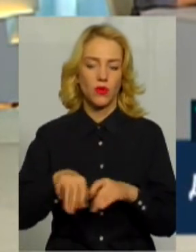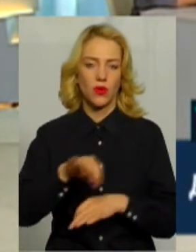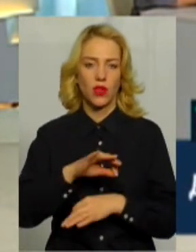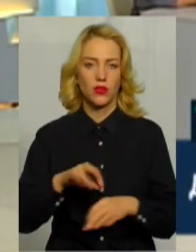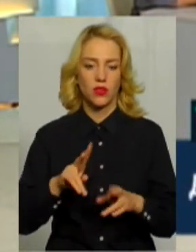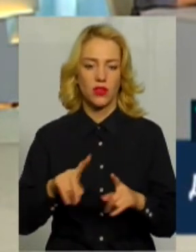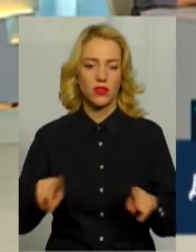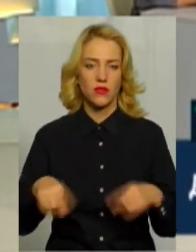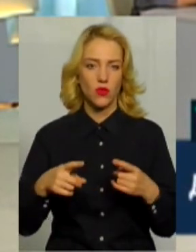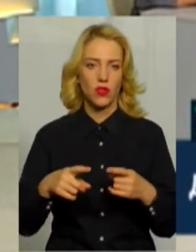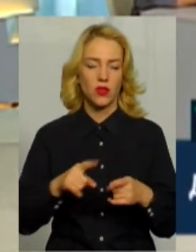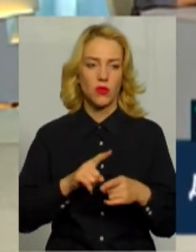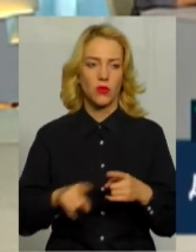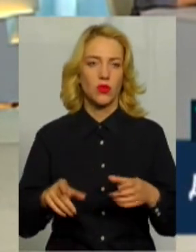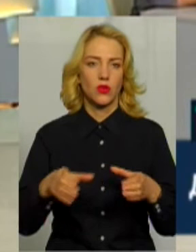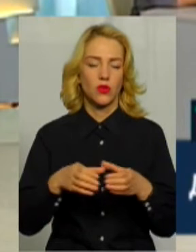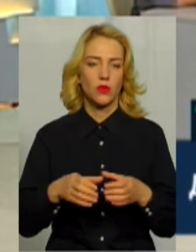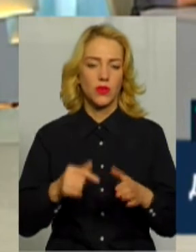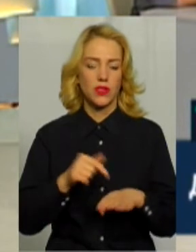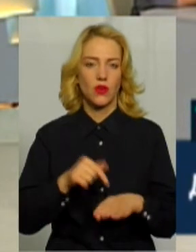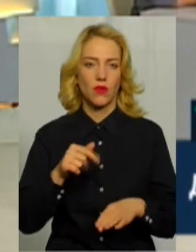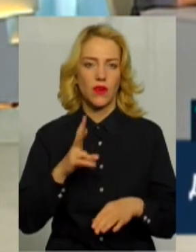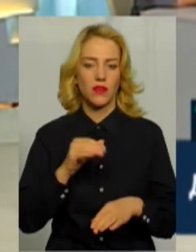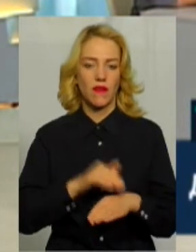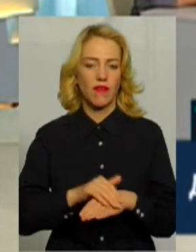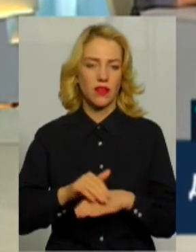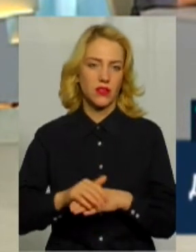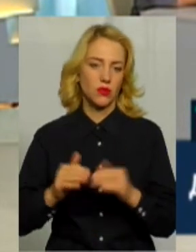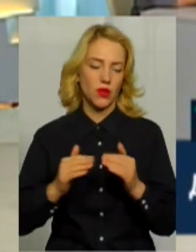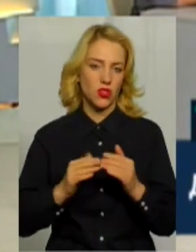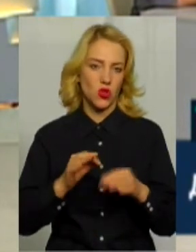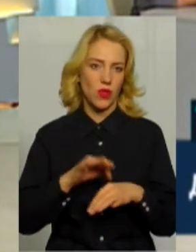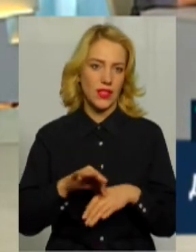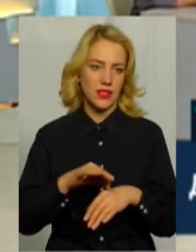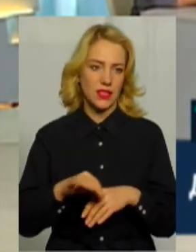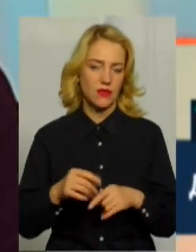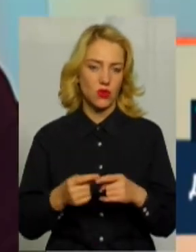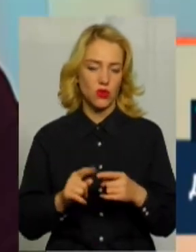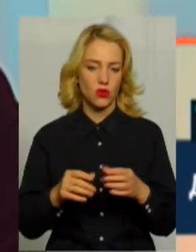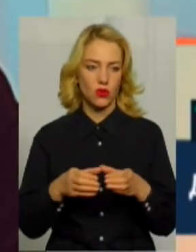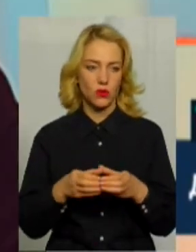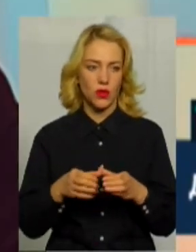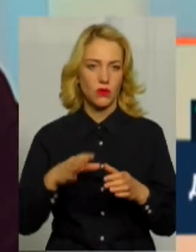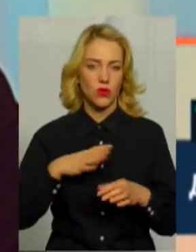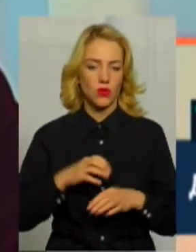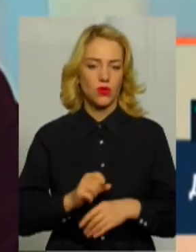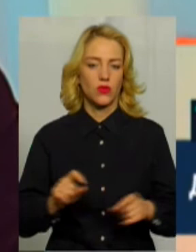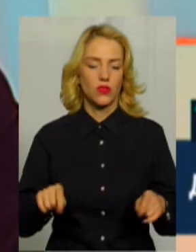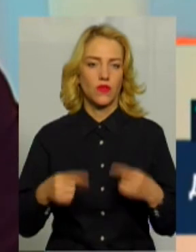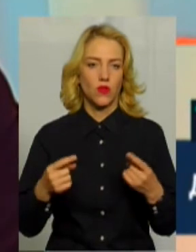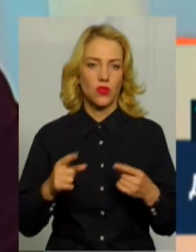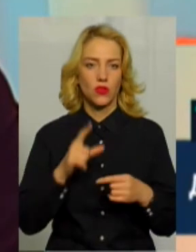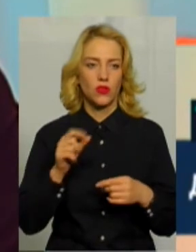створення мобільної групи з реагування на факти домашнього насильства. Дану групу було створено з числа